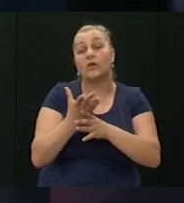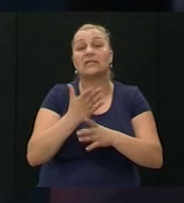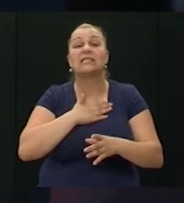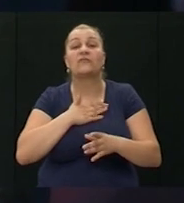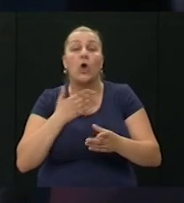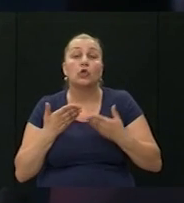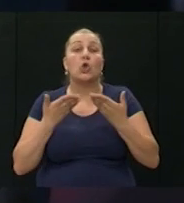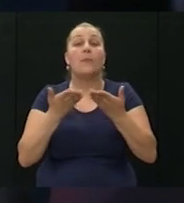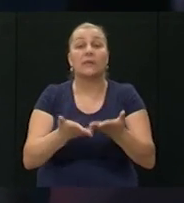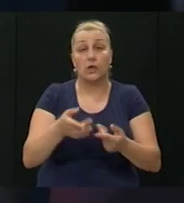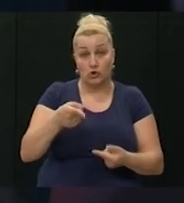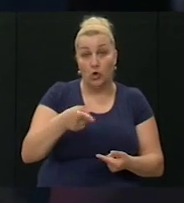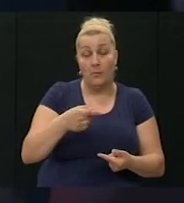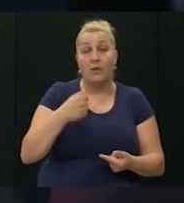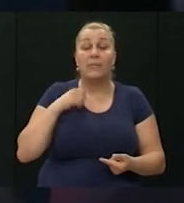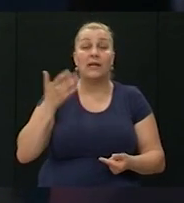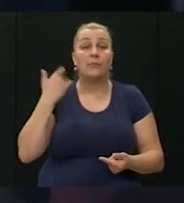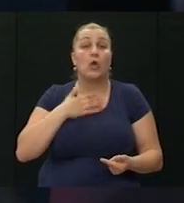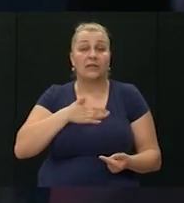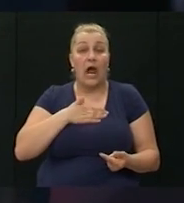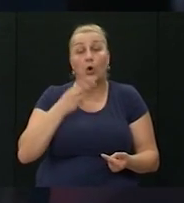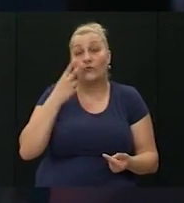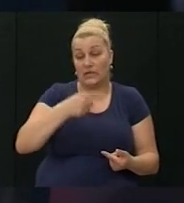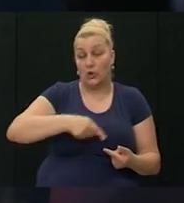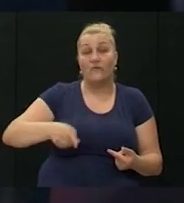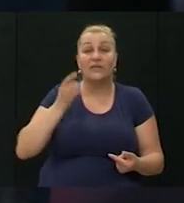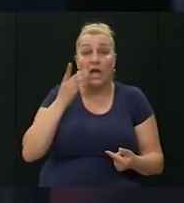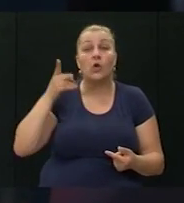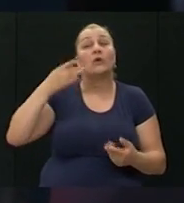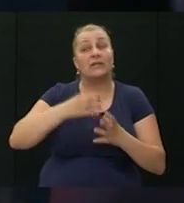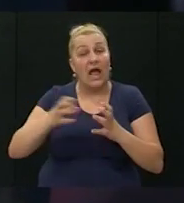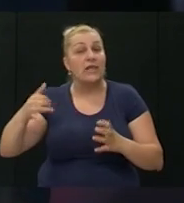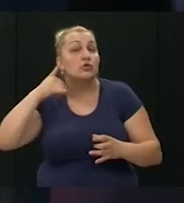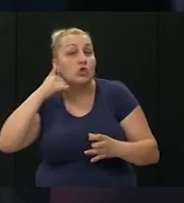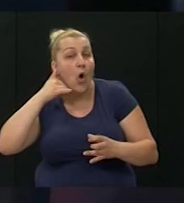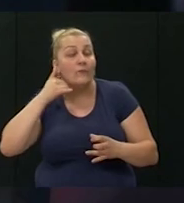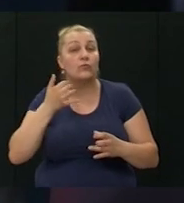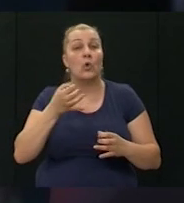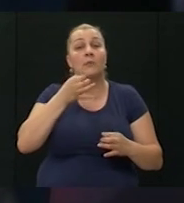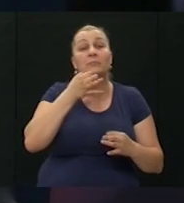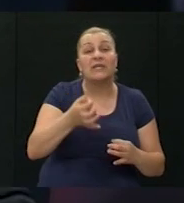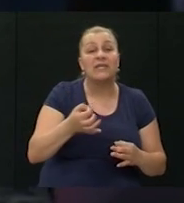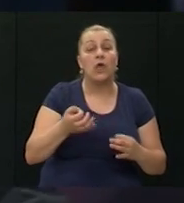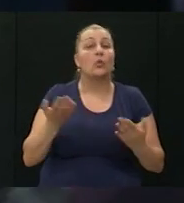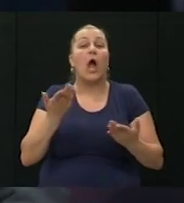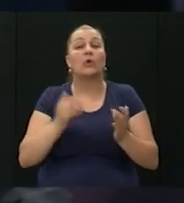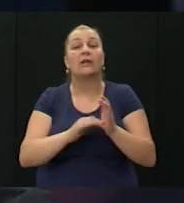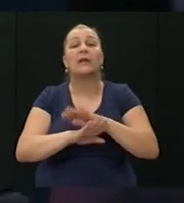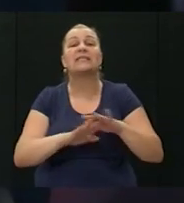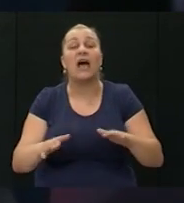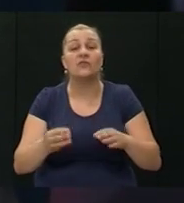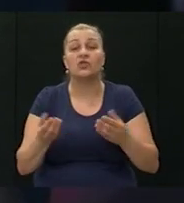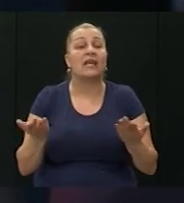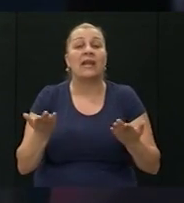svoj doprinos tome i meni je bilo drago vidjeti evo ovih dana da oni i dalje zovu i pitaju kako završiti neke